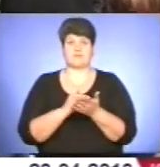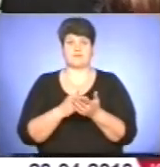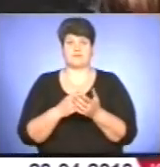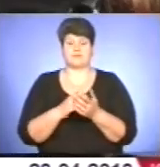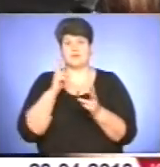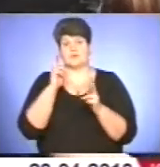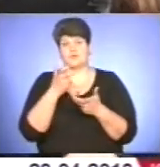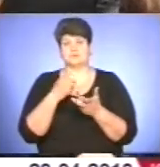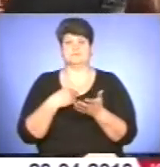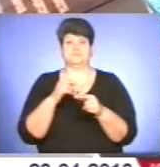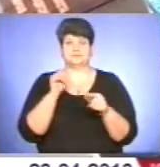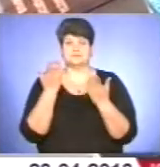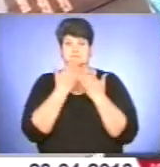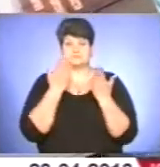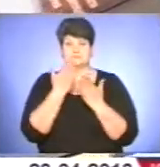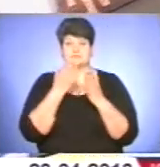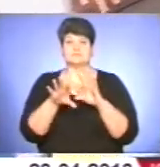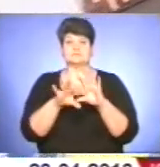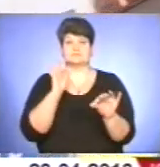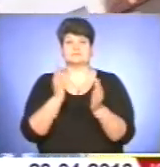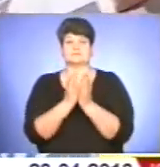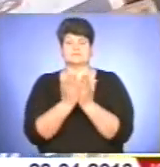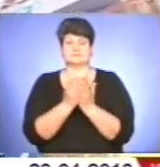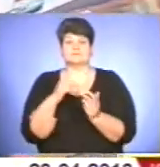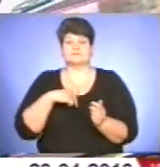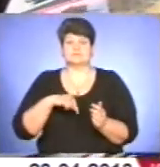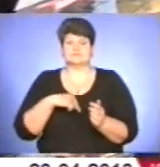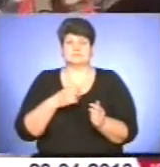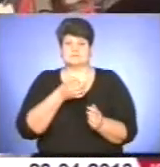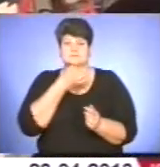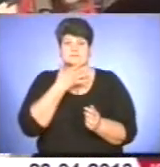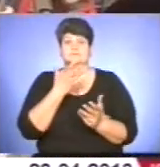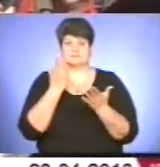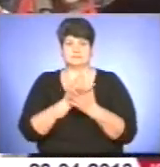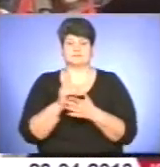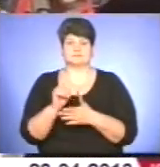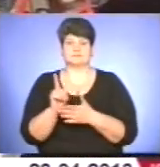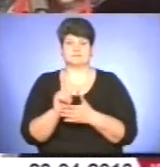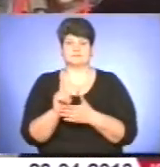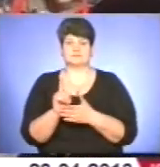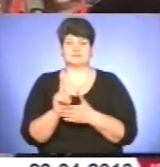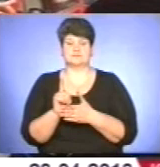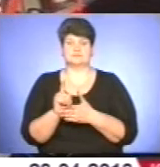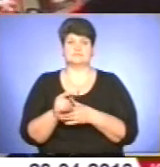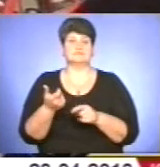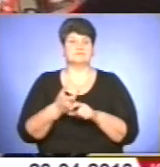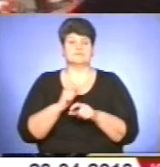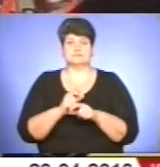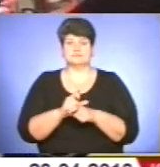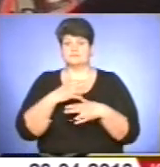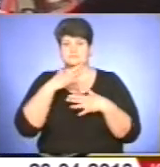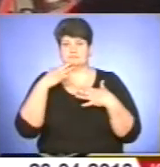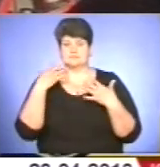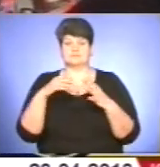бібліотеки Оксана Гавенко. Вибрати книгу до душі є з чого. «Королева жанрів, напевно, мелодрама. Якщо